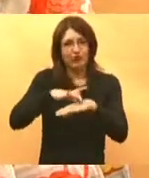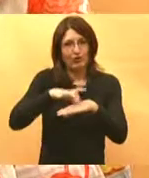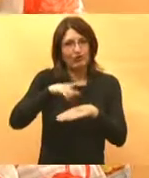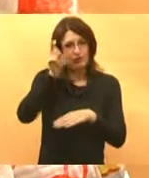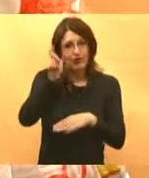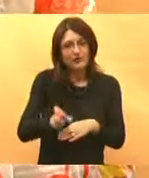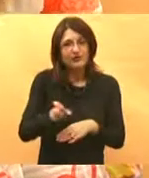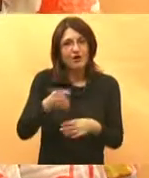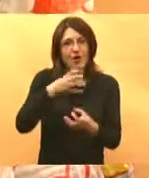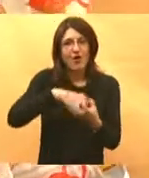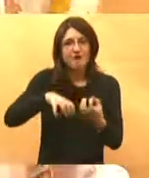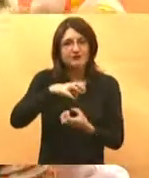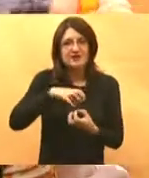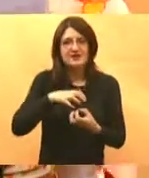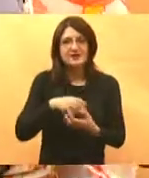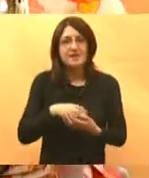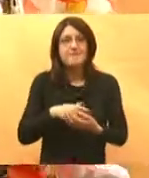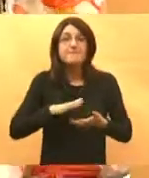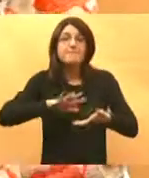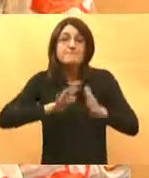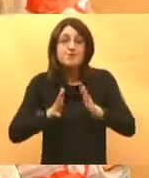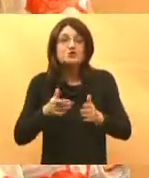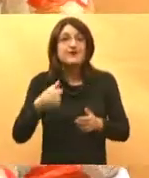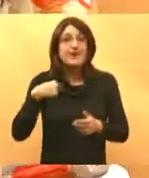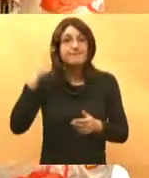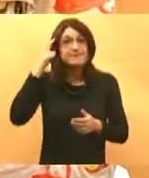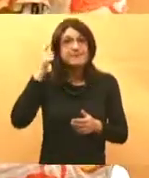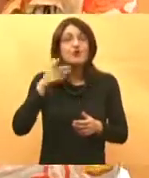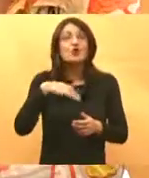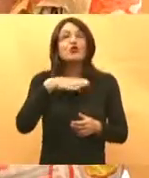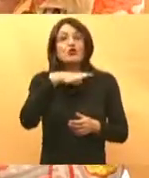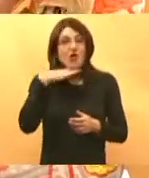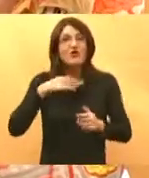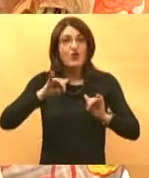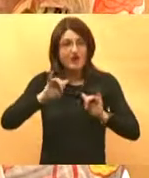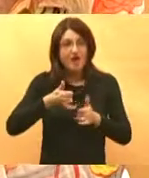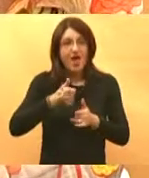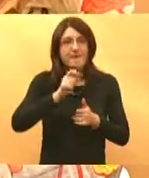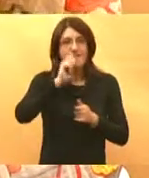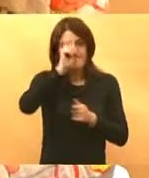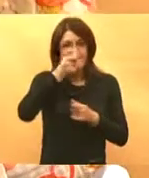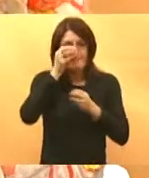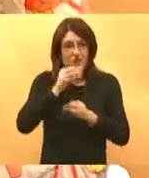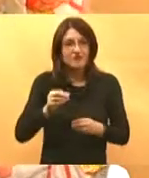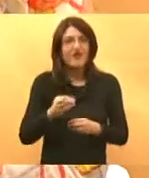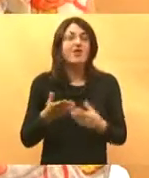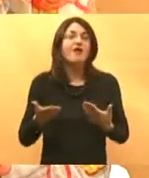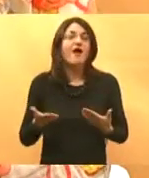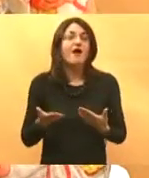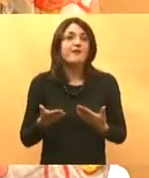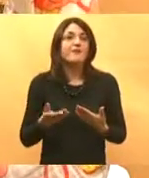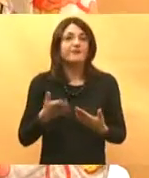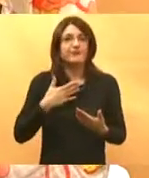možda, možda mi mislimo da ih poštovimo dovoljno, ali ćemo sad čuti iz prve ruke. Moj gost je